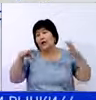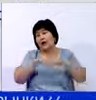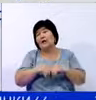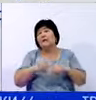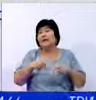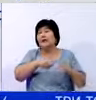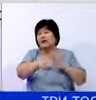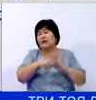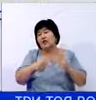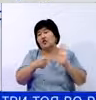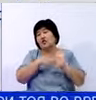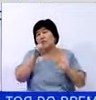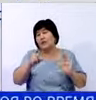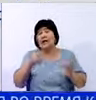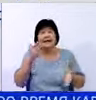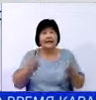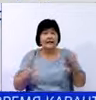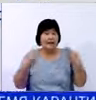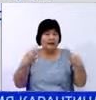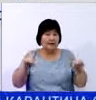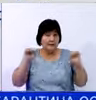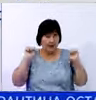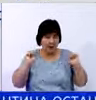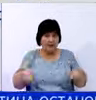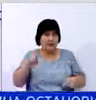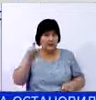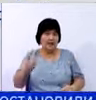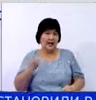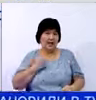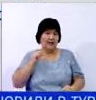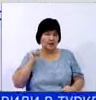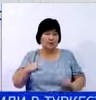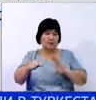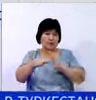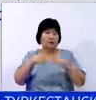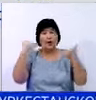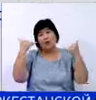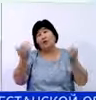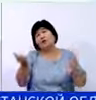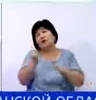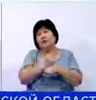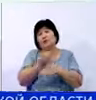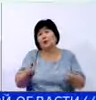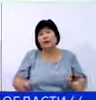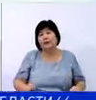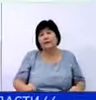и принести в жертву семь человек. Если позволяет возможность, человек один может принести в жертву корову или верблюда.